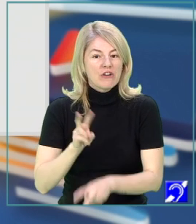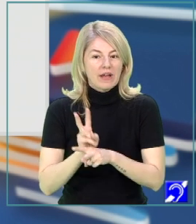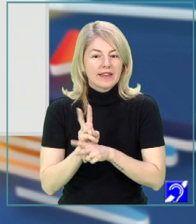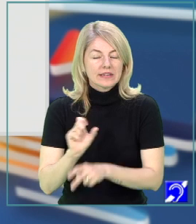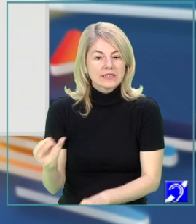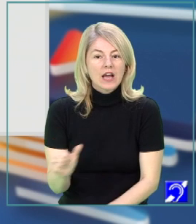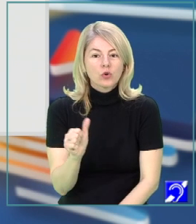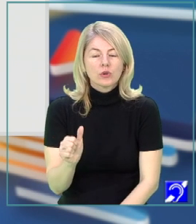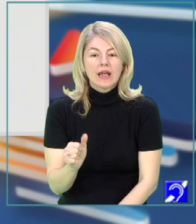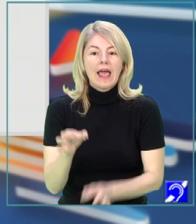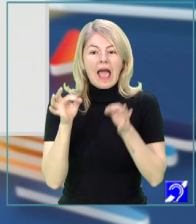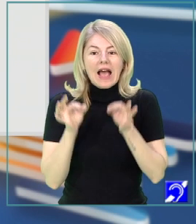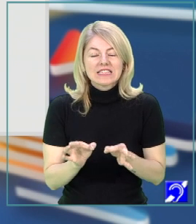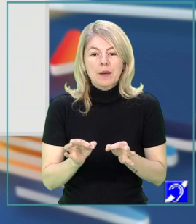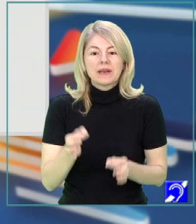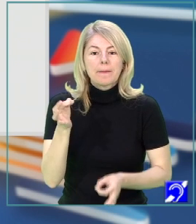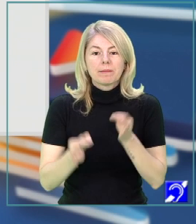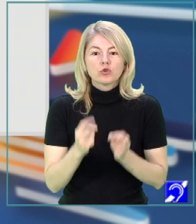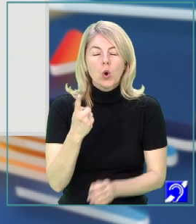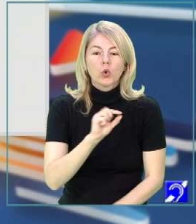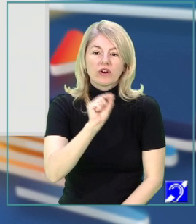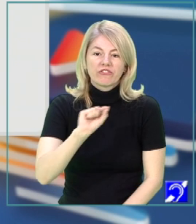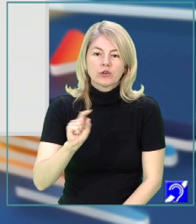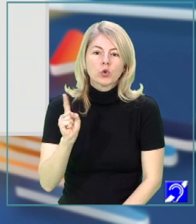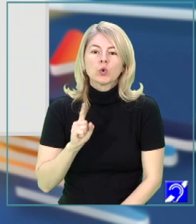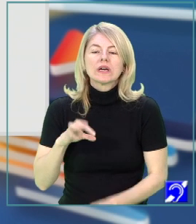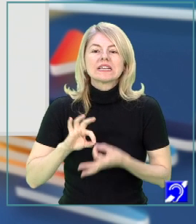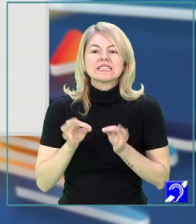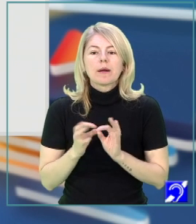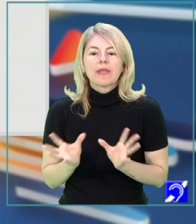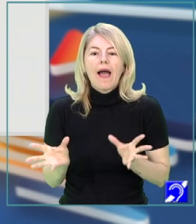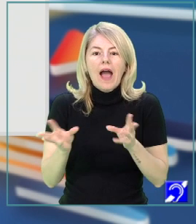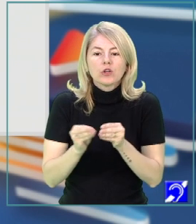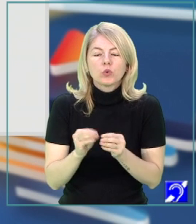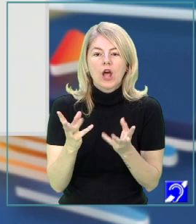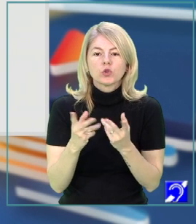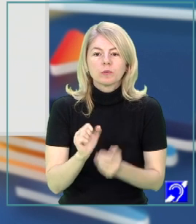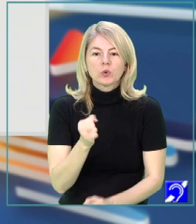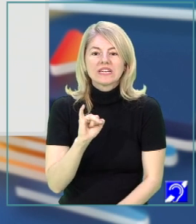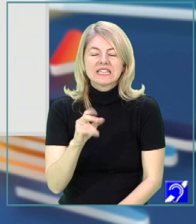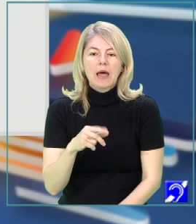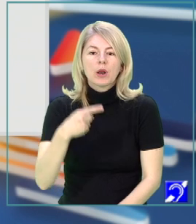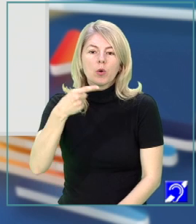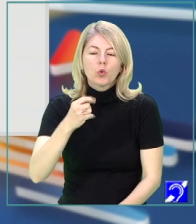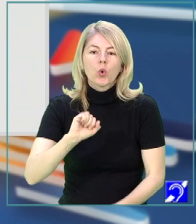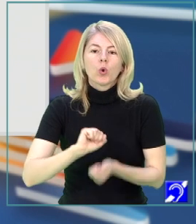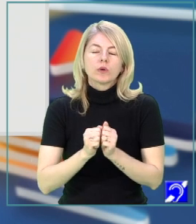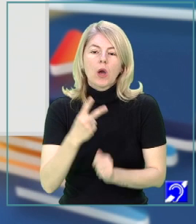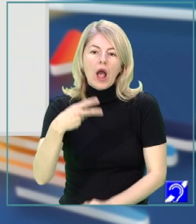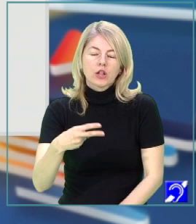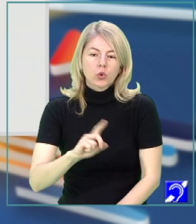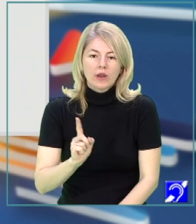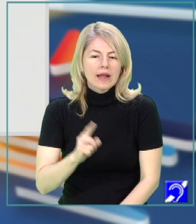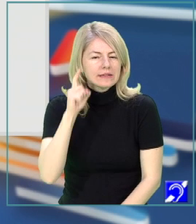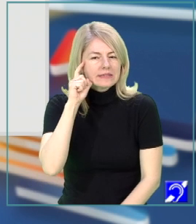o dată. A stabili măsura unor versuri nu înseamnă a aduna numărul de silabe din primul vers cu numărul de silabe din al doilea